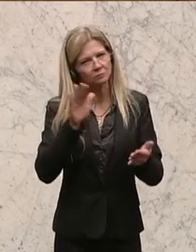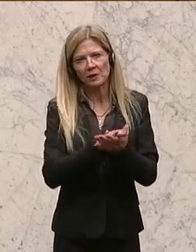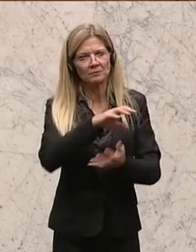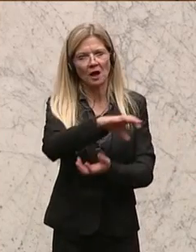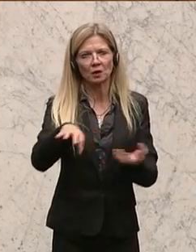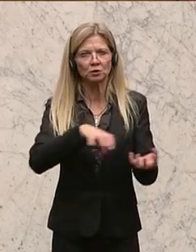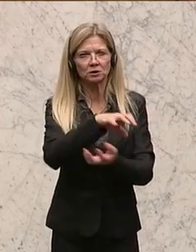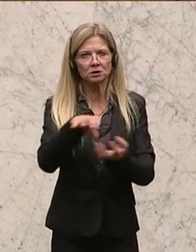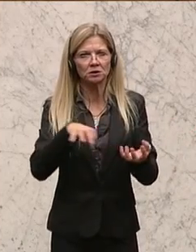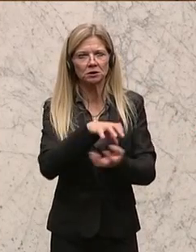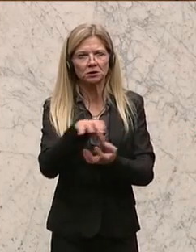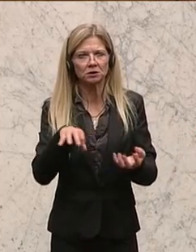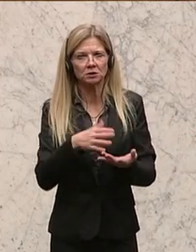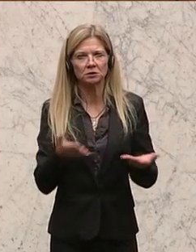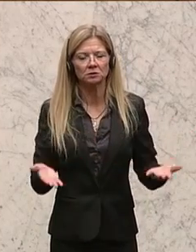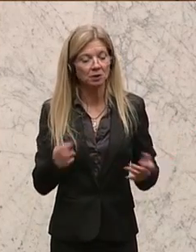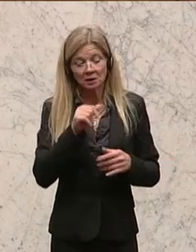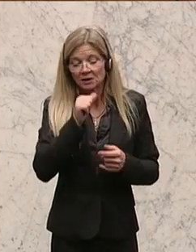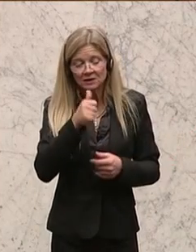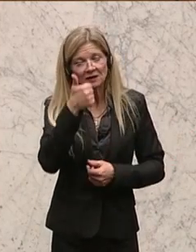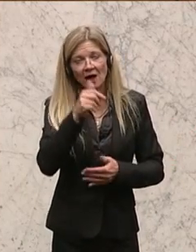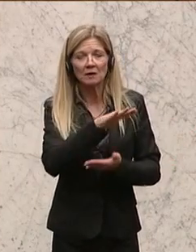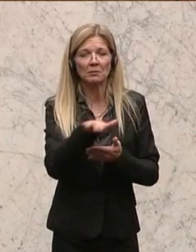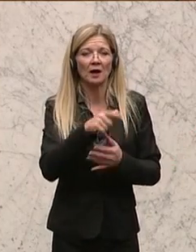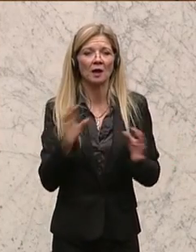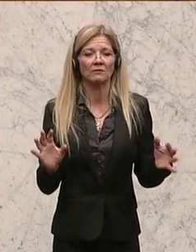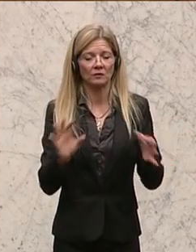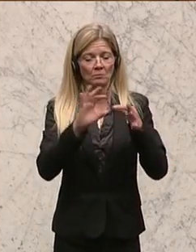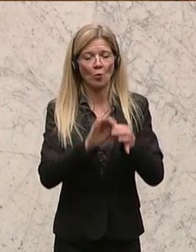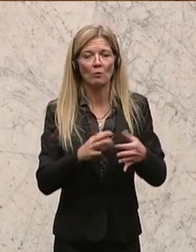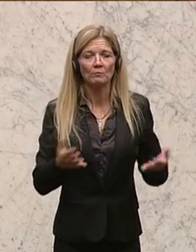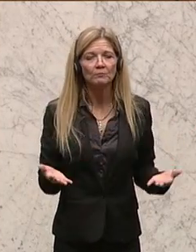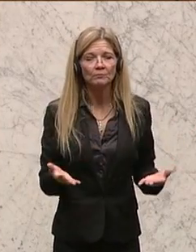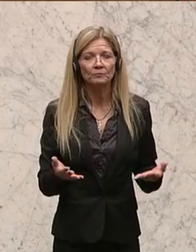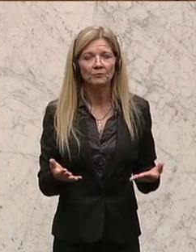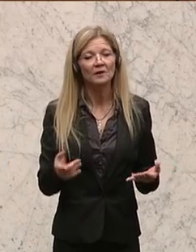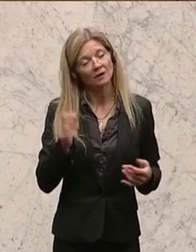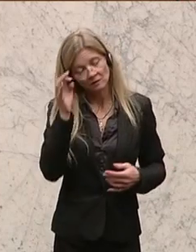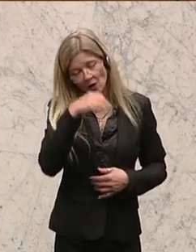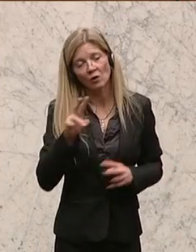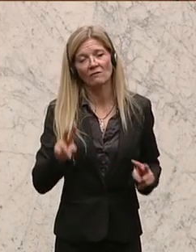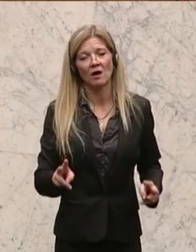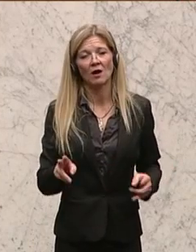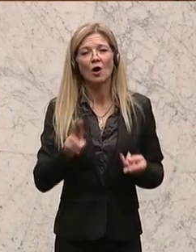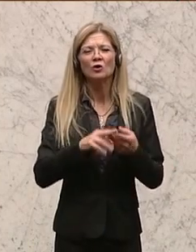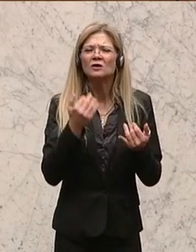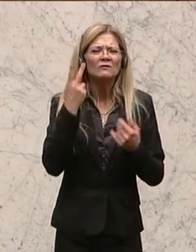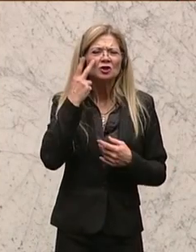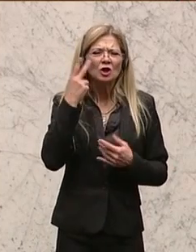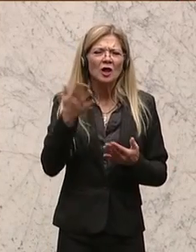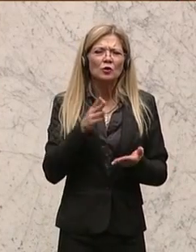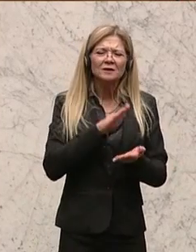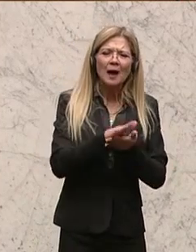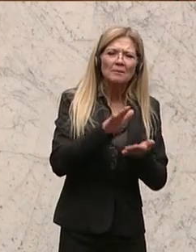keinen Bereichen zusammengeführt. Das ist leider die traurige Wahrheit. Oder wie schaut es mit der Abgabenautonomie aus? Das wäre an sich ein